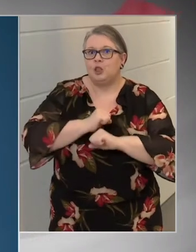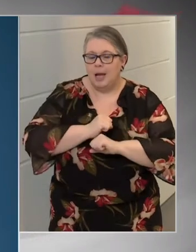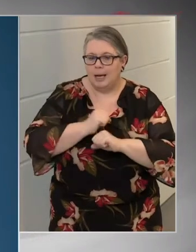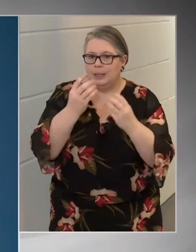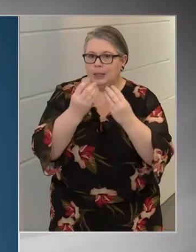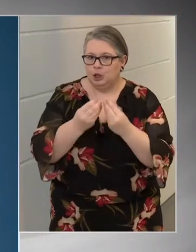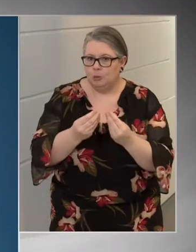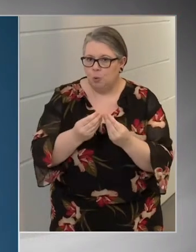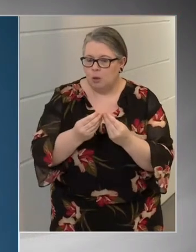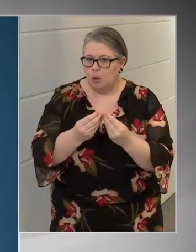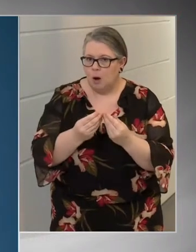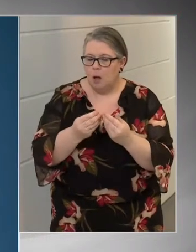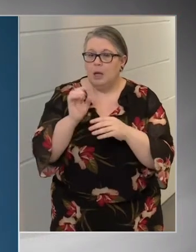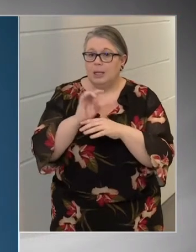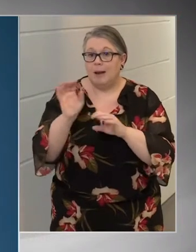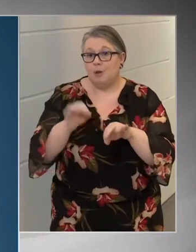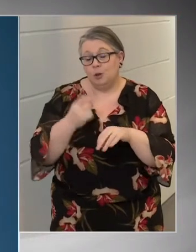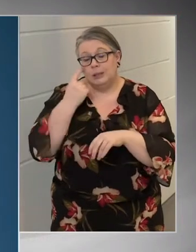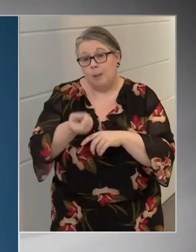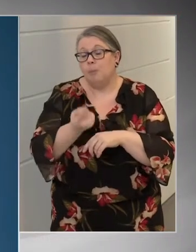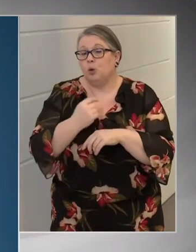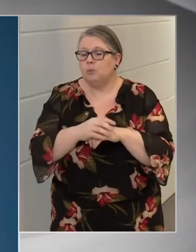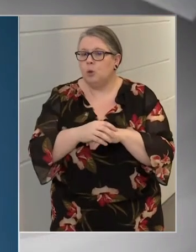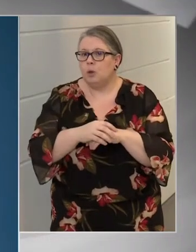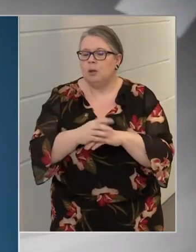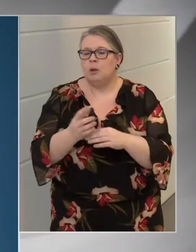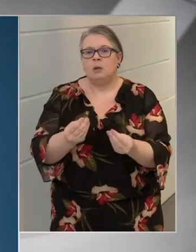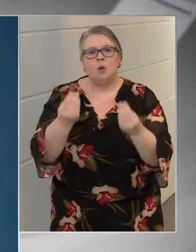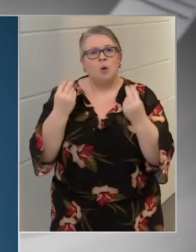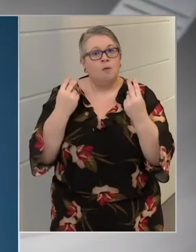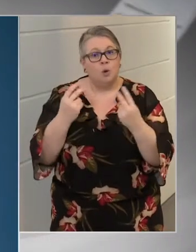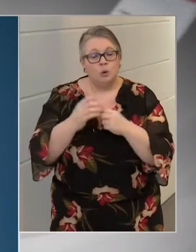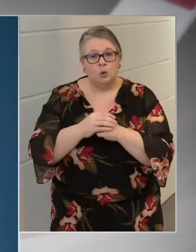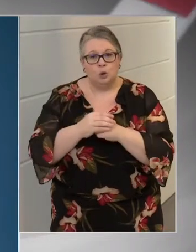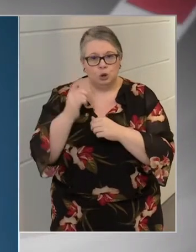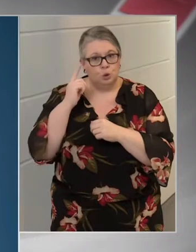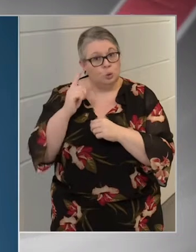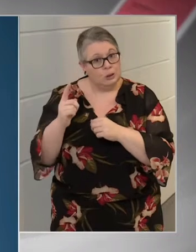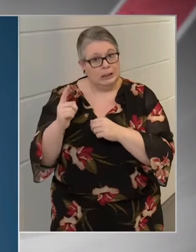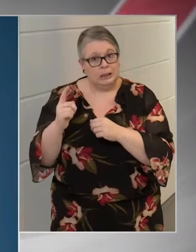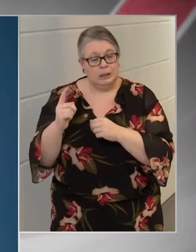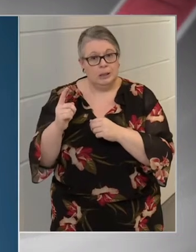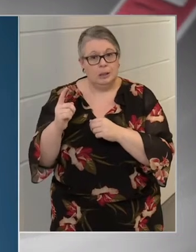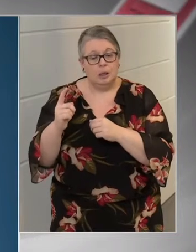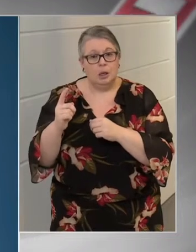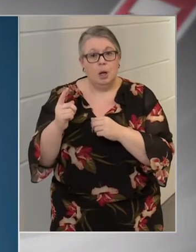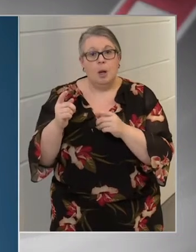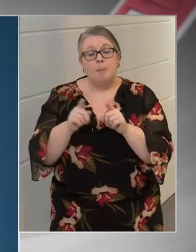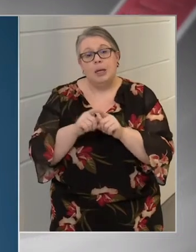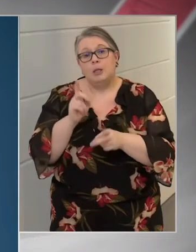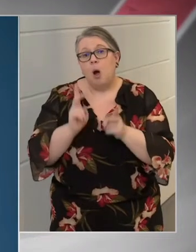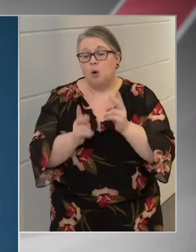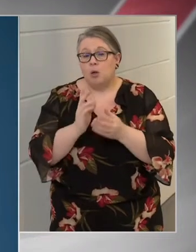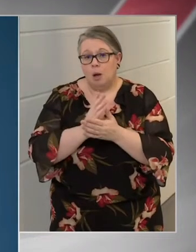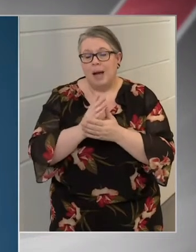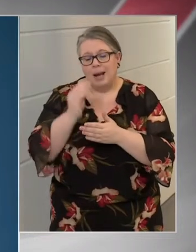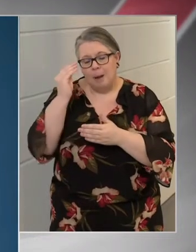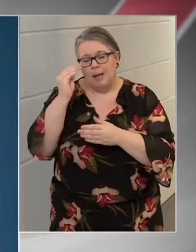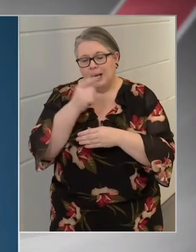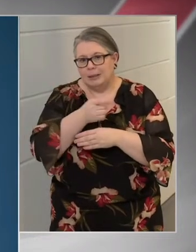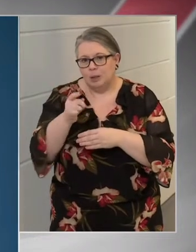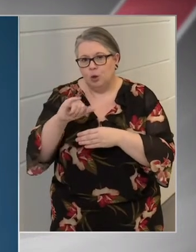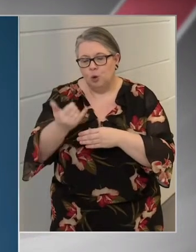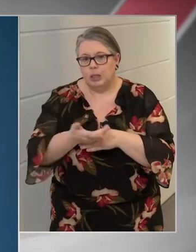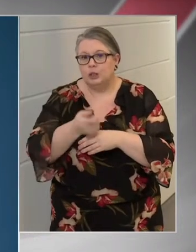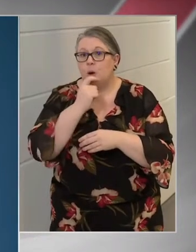módja járványügyi szempontból. Nagyon fontos azt tudnunk, hogy mint ahogy emlékeznek önök is